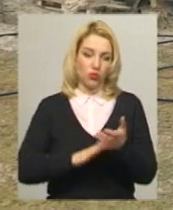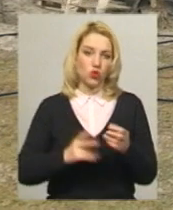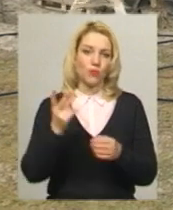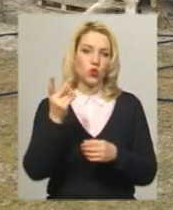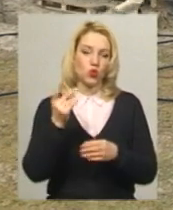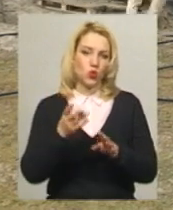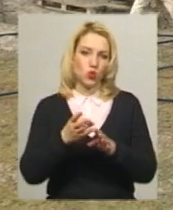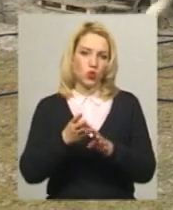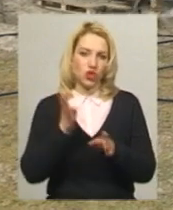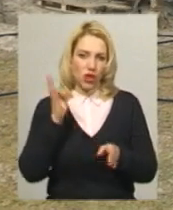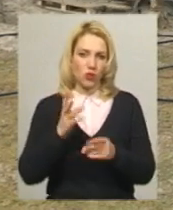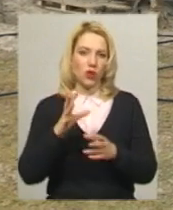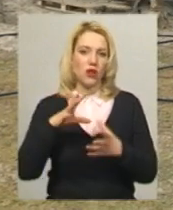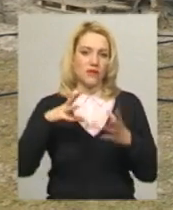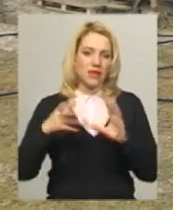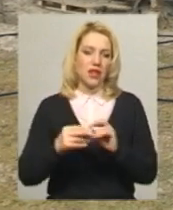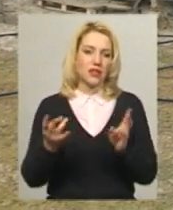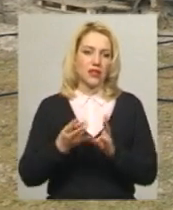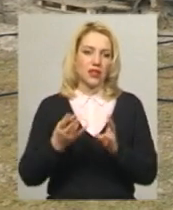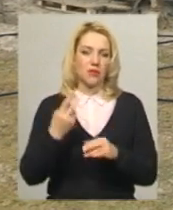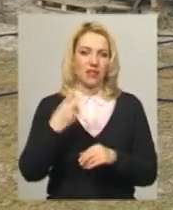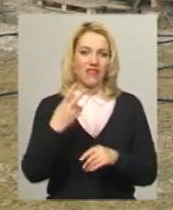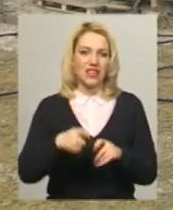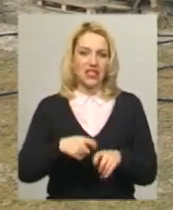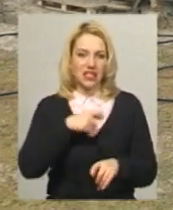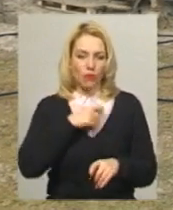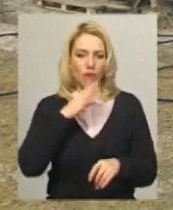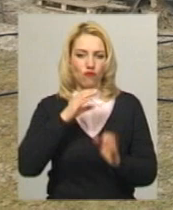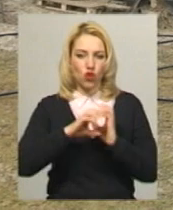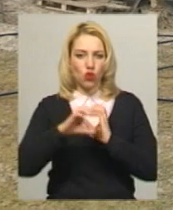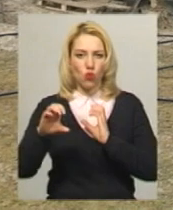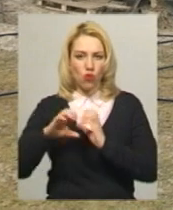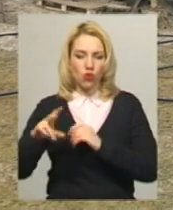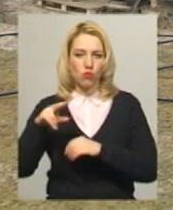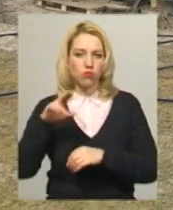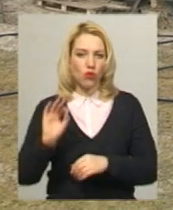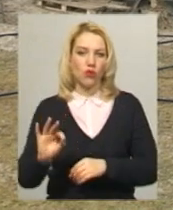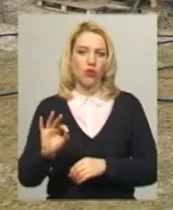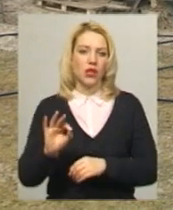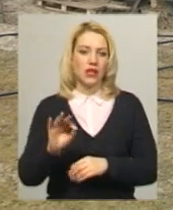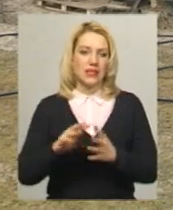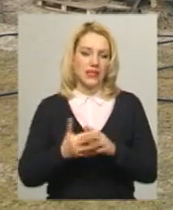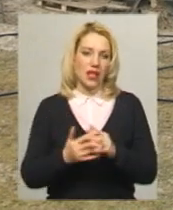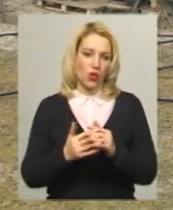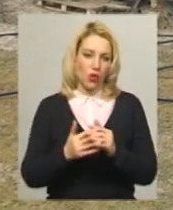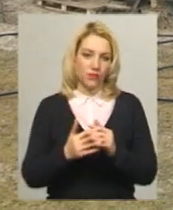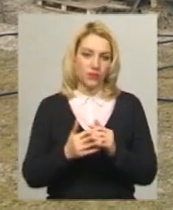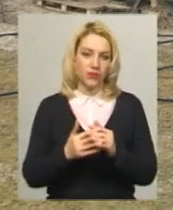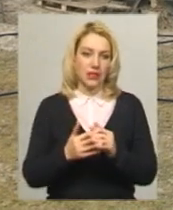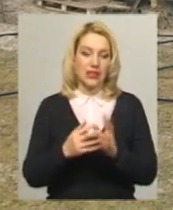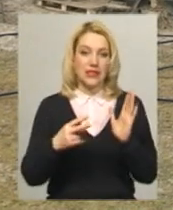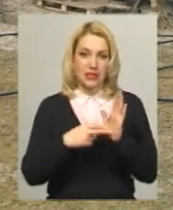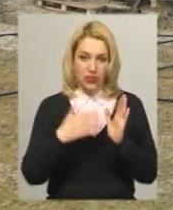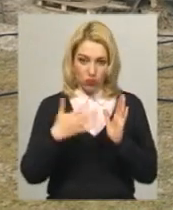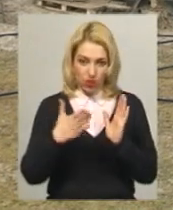А взагалі нам треба десь близько 20 кілометрів водогону по селу. Ну, 7